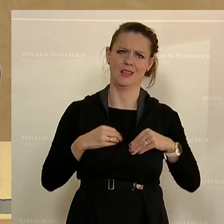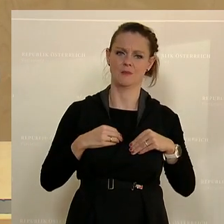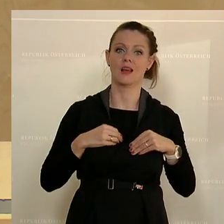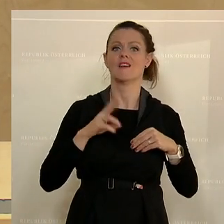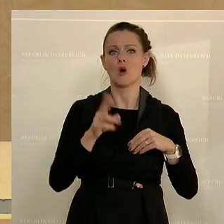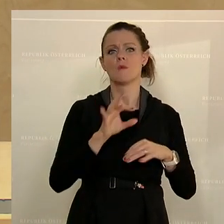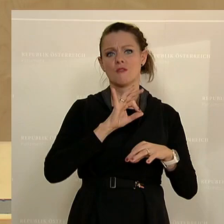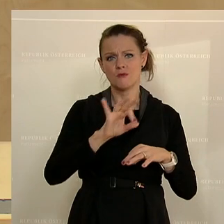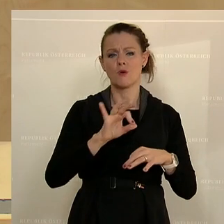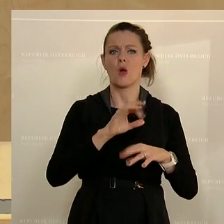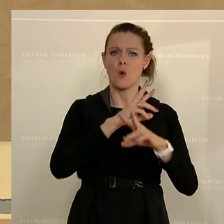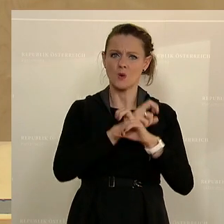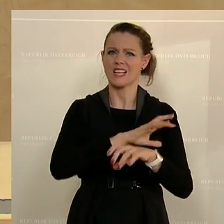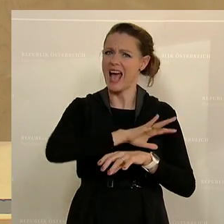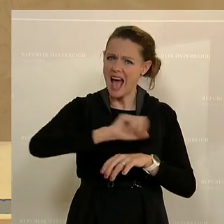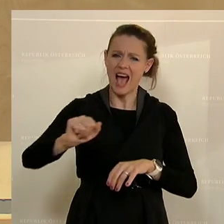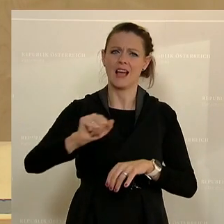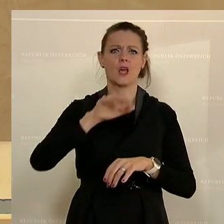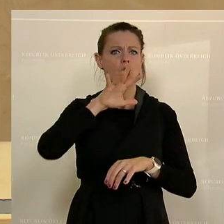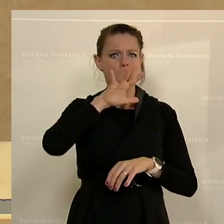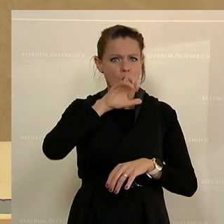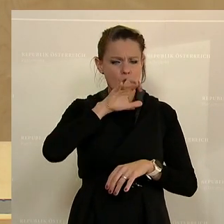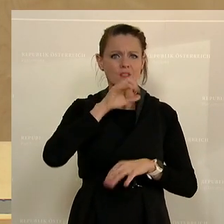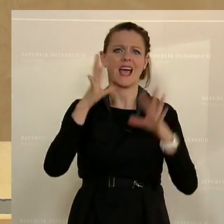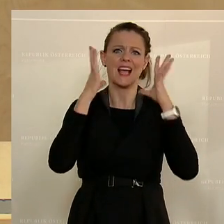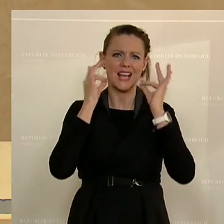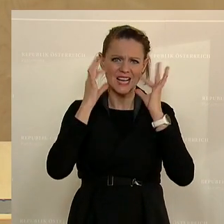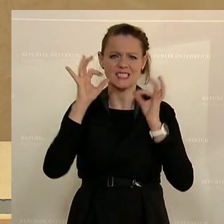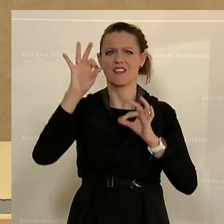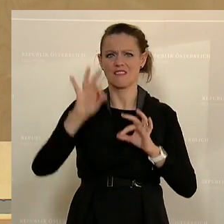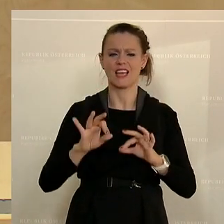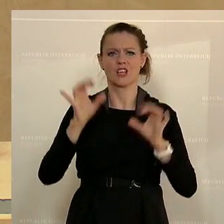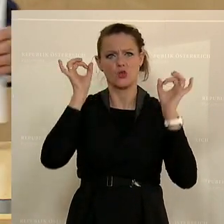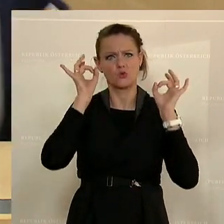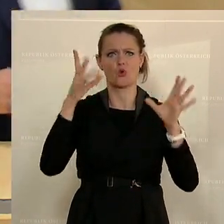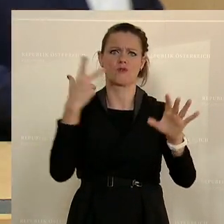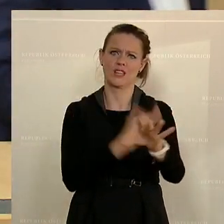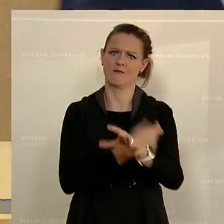für alle eingeführten Hunde, Katzen und Frettchen eine Tollwutimpfung haben.